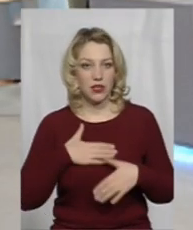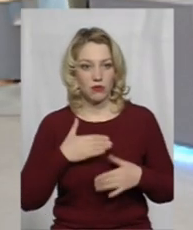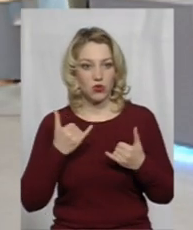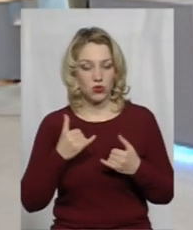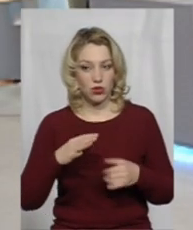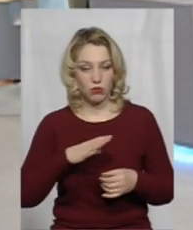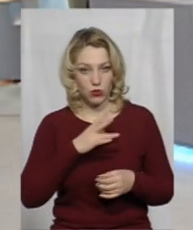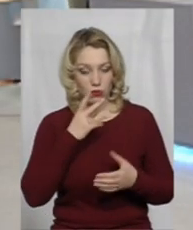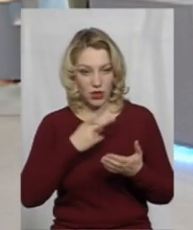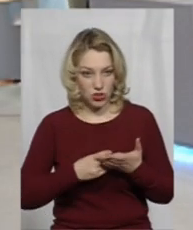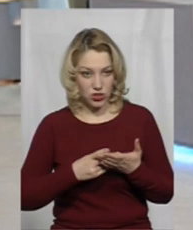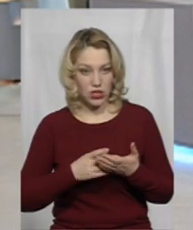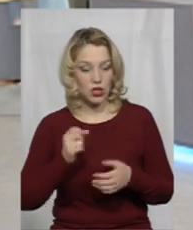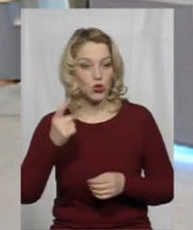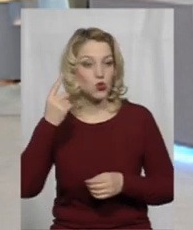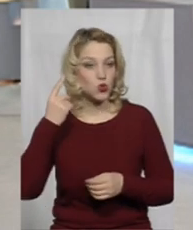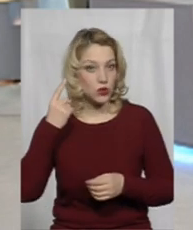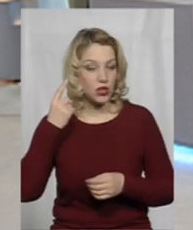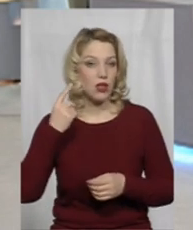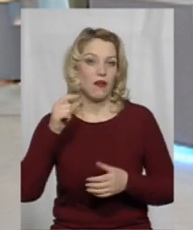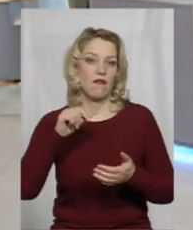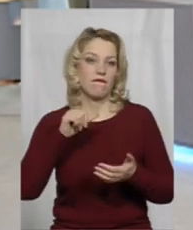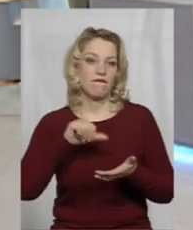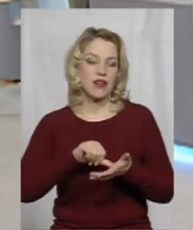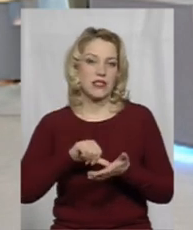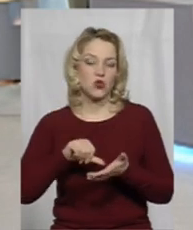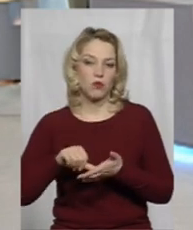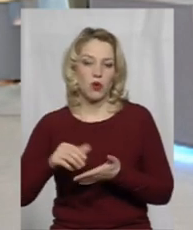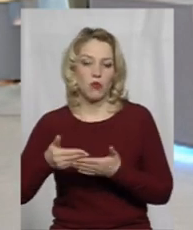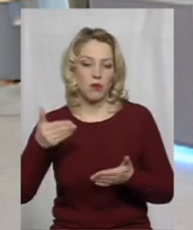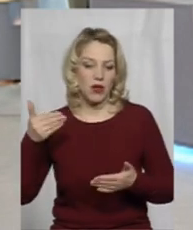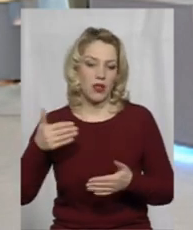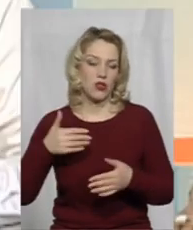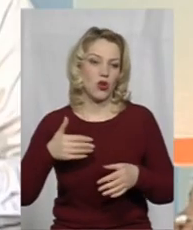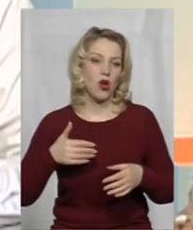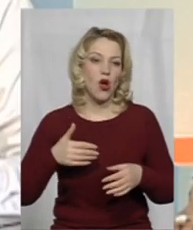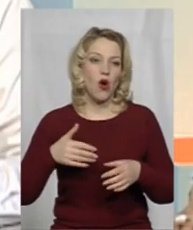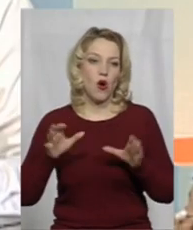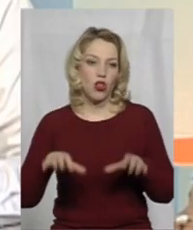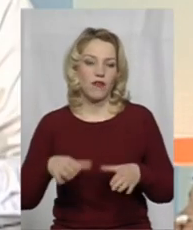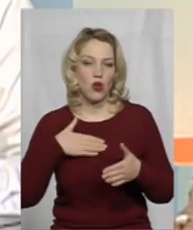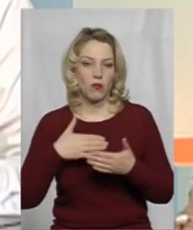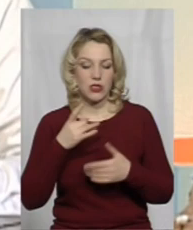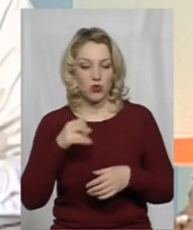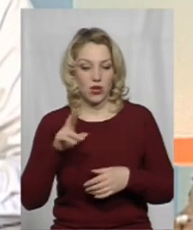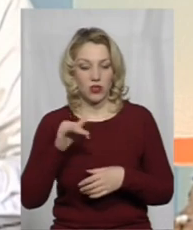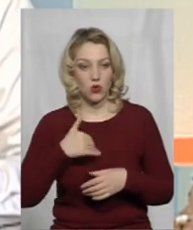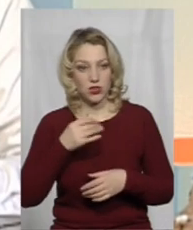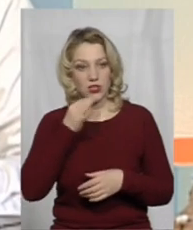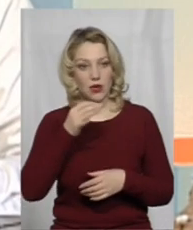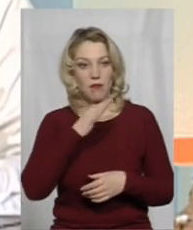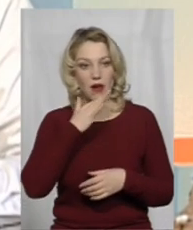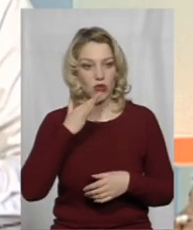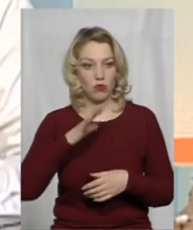сьогодні було бачити і чути виступ попереднього голови громадської ради. Хочеться сказати те, що багато